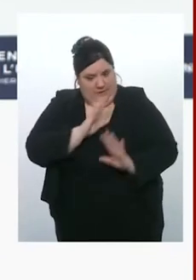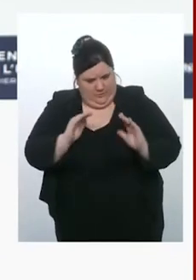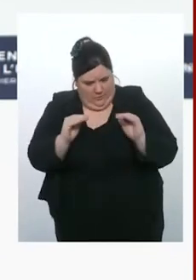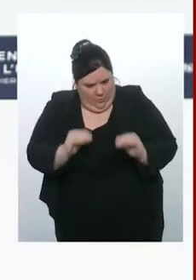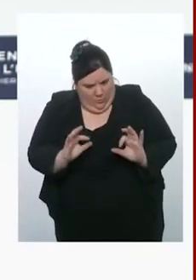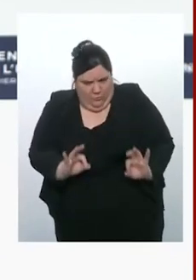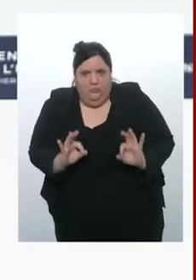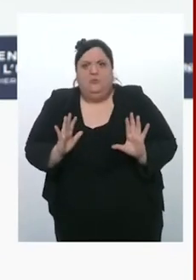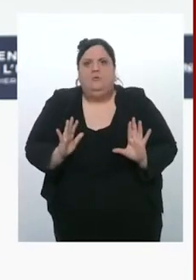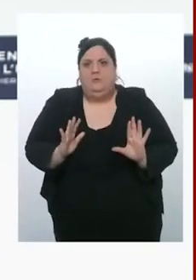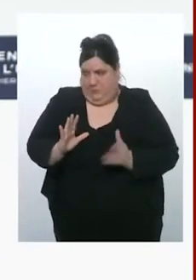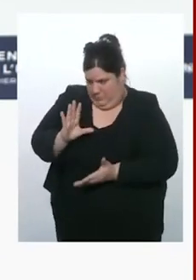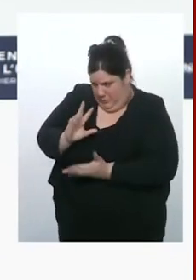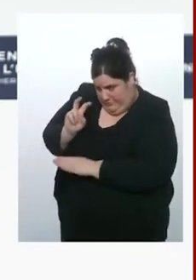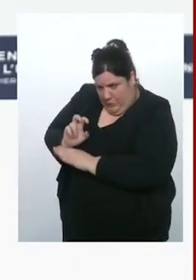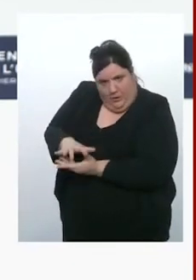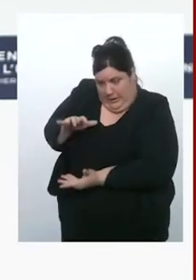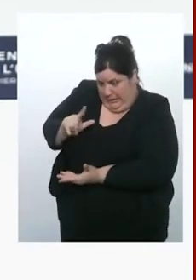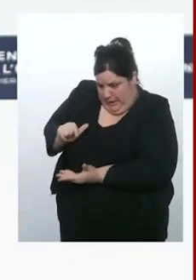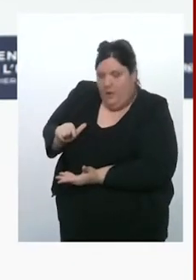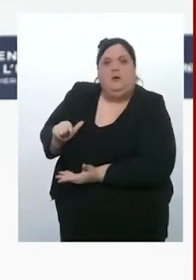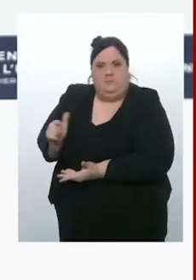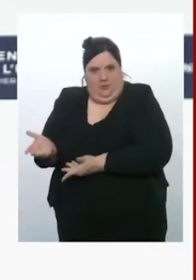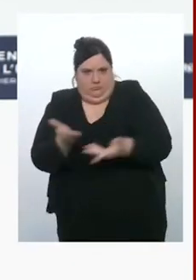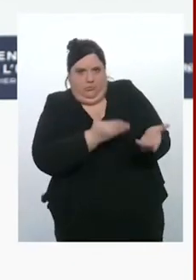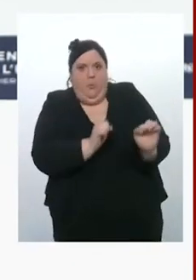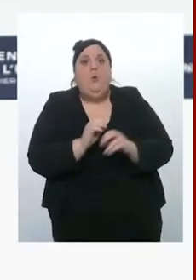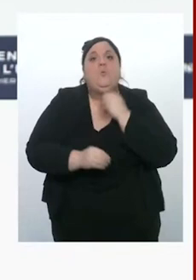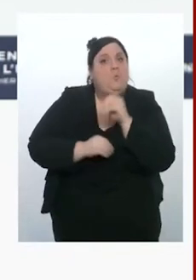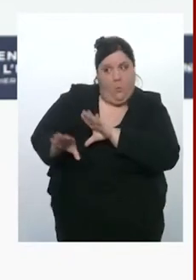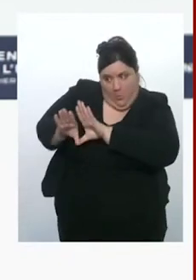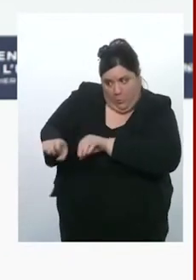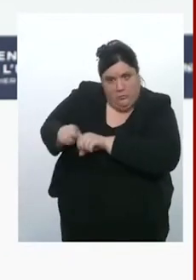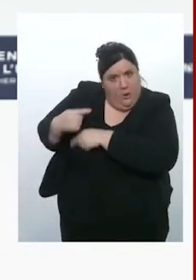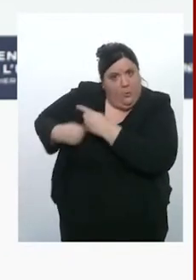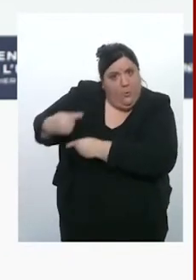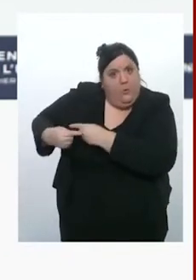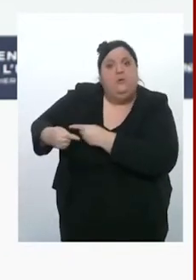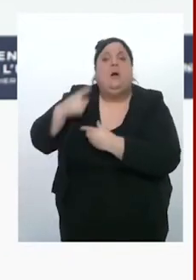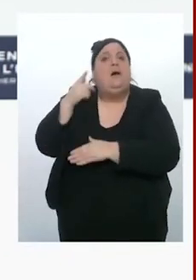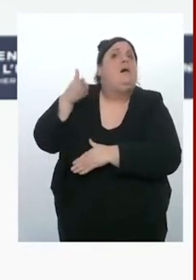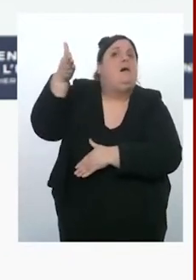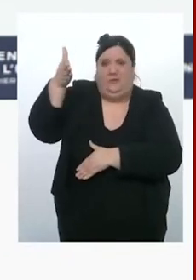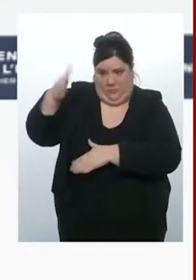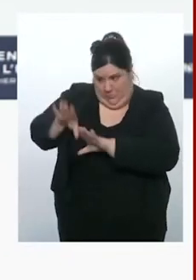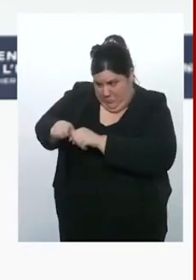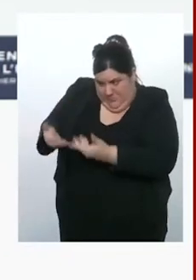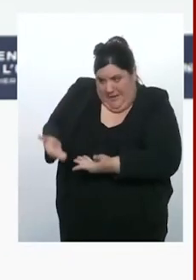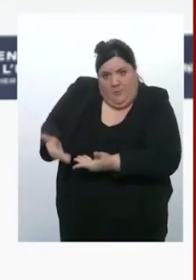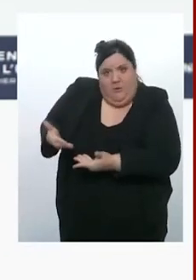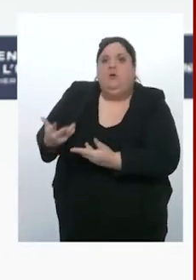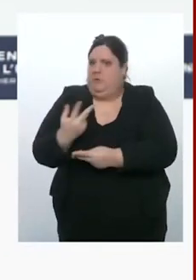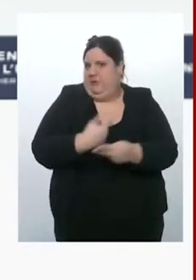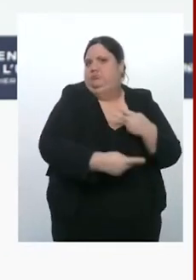stock et ou les munitions que vous produisez en flux tendu. Il est forcé de constater que nous n'avions pas ce million.